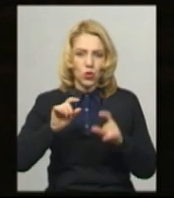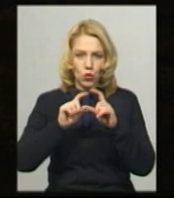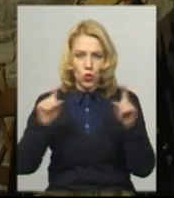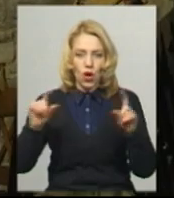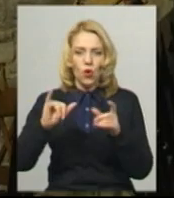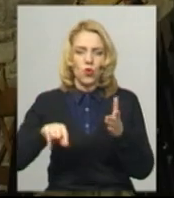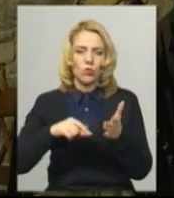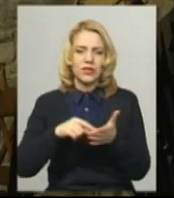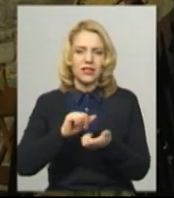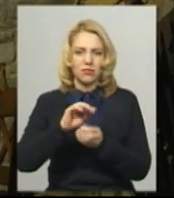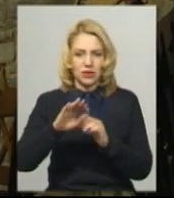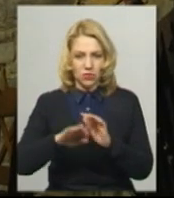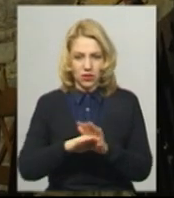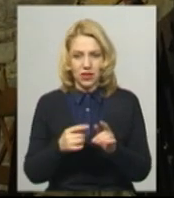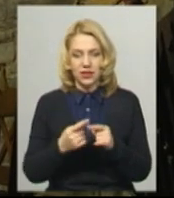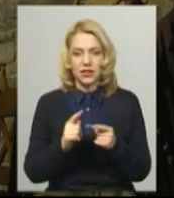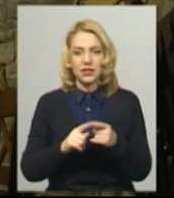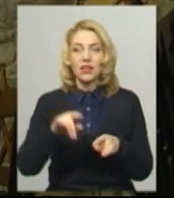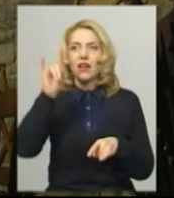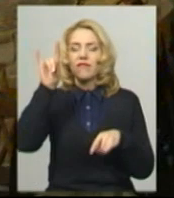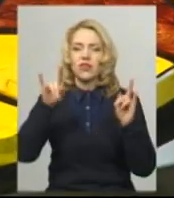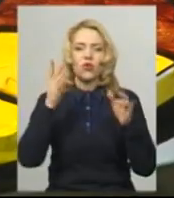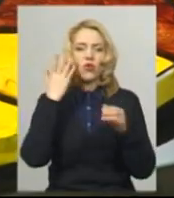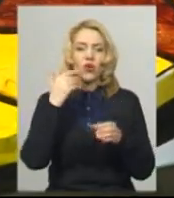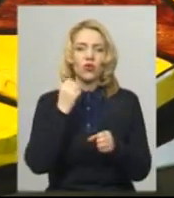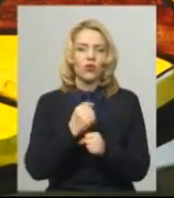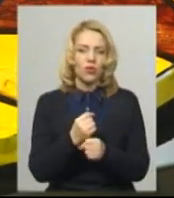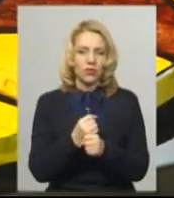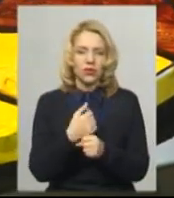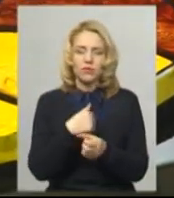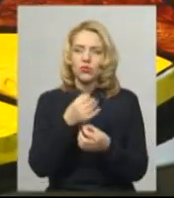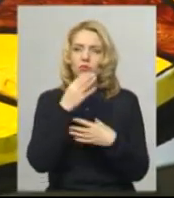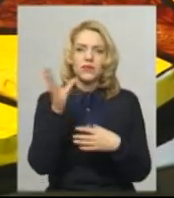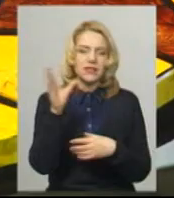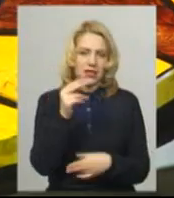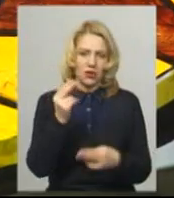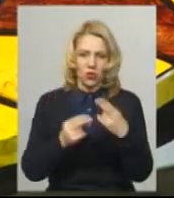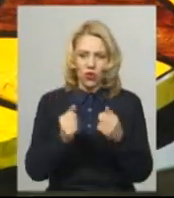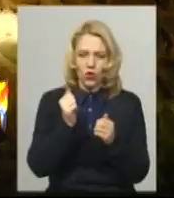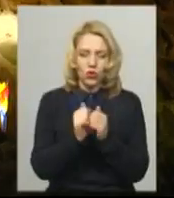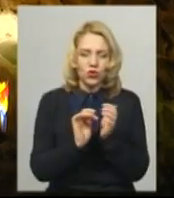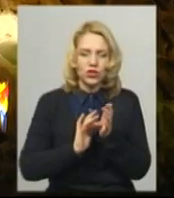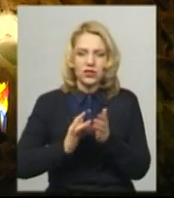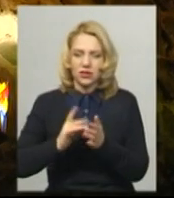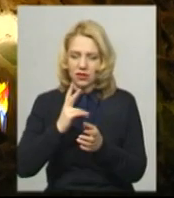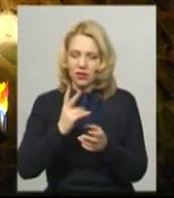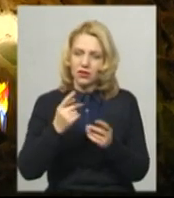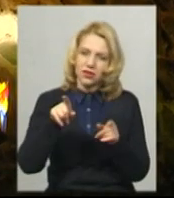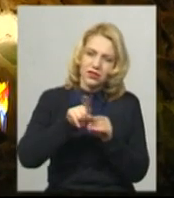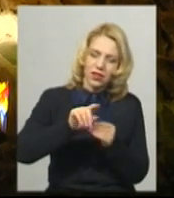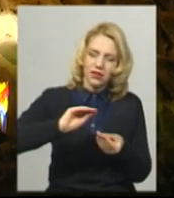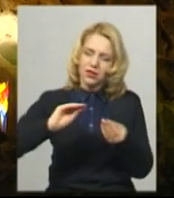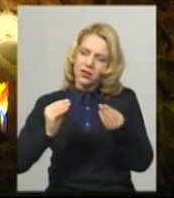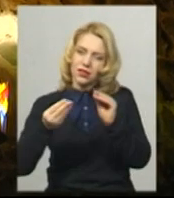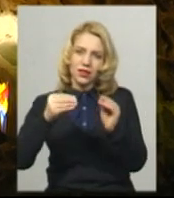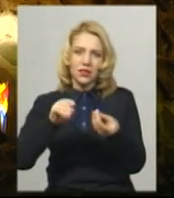коли ти робиш їх, насолоджуєшся кожним кольором, береш кожне скельце, дивишся так, воно так виглядає,